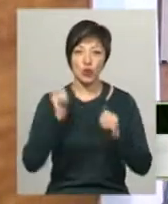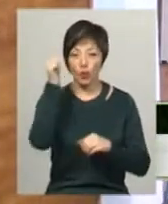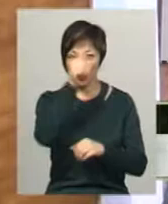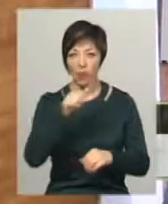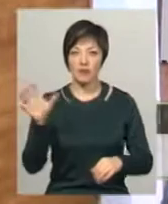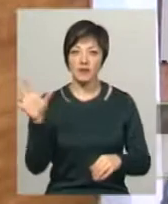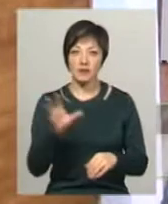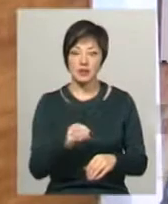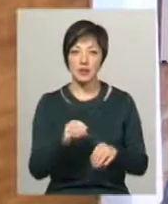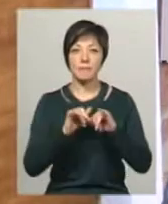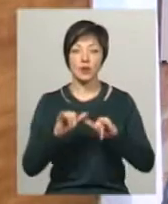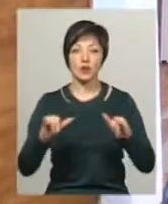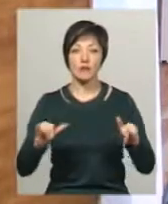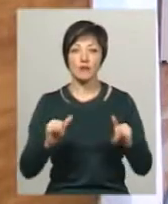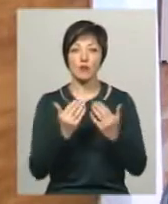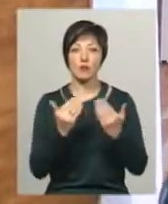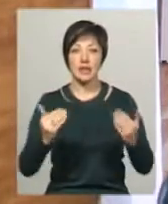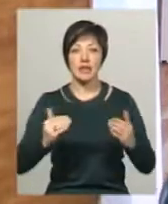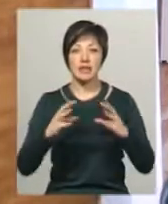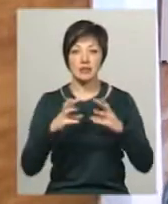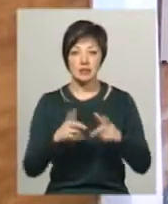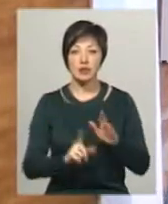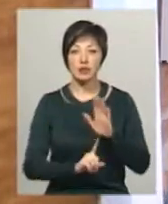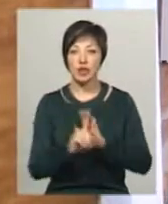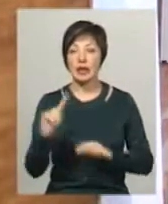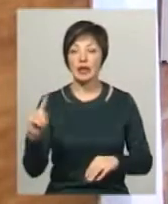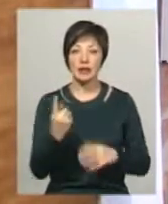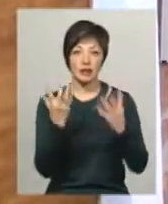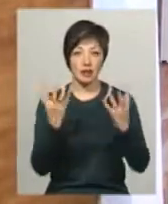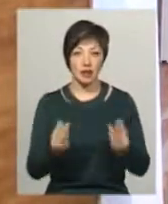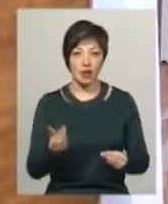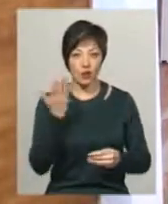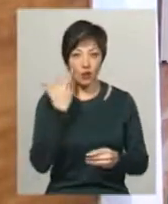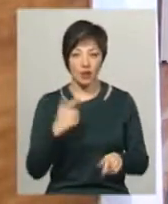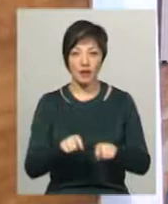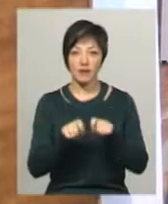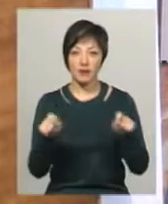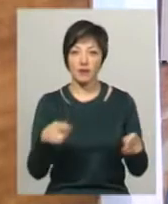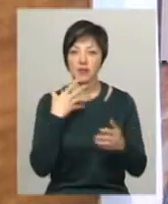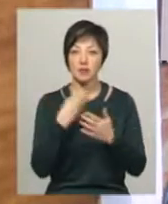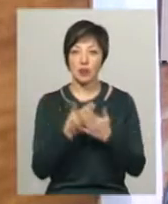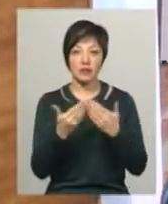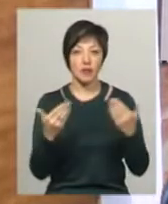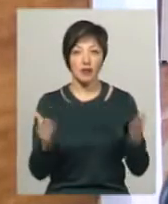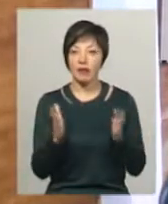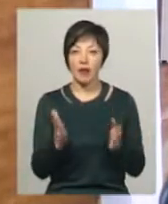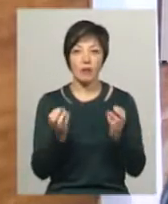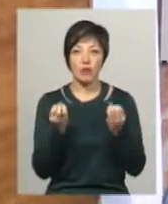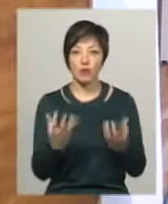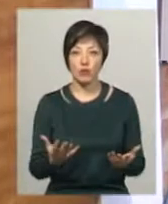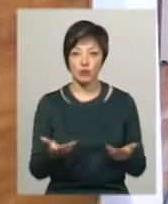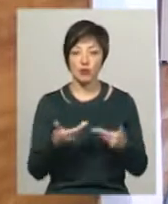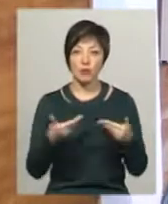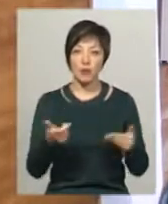прогресивні музеї світу започатковують один-єдиний день, коли відкривають свої експонати не просто для того, щоб ними